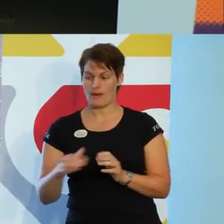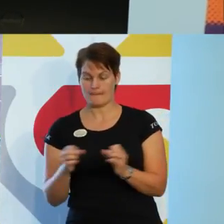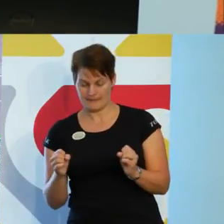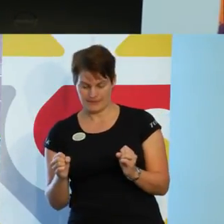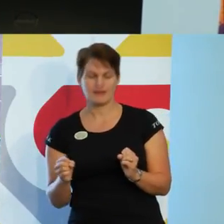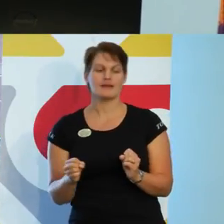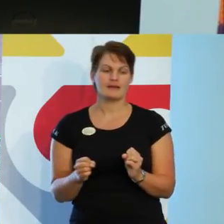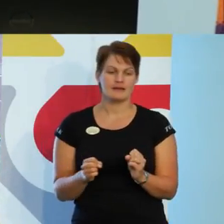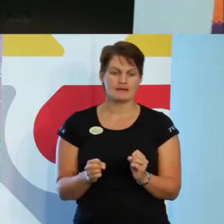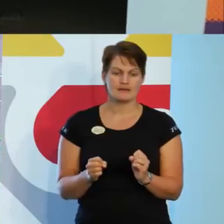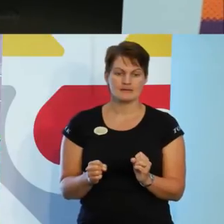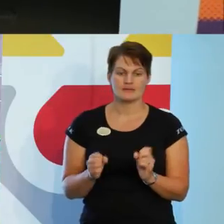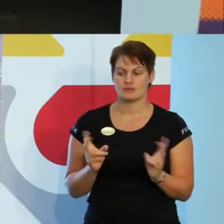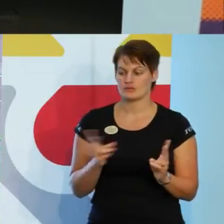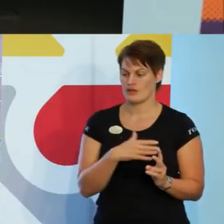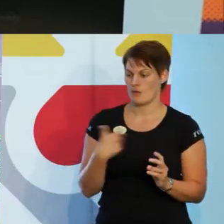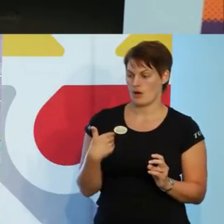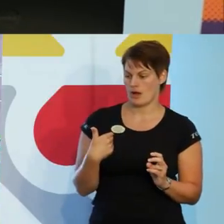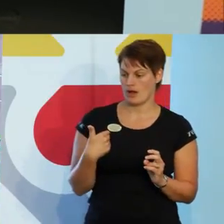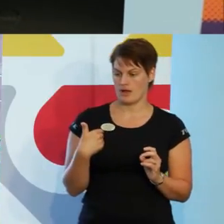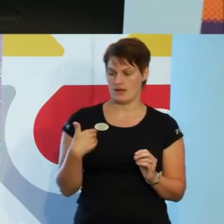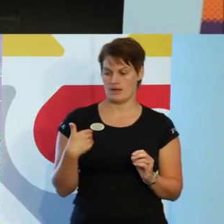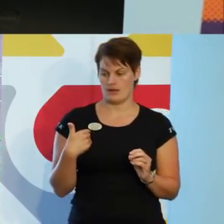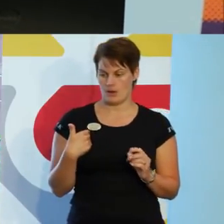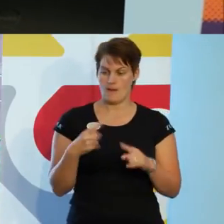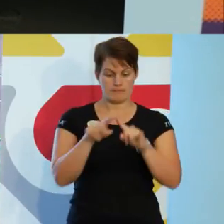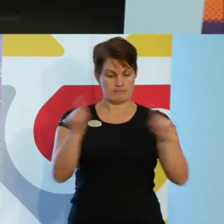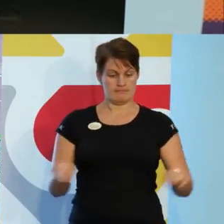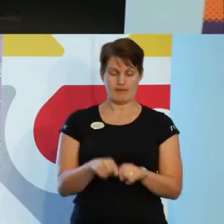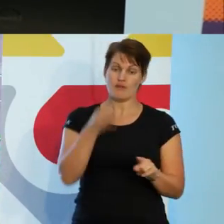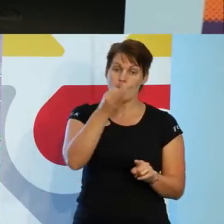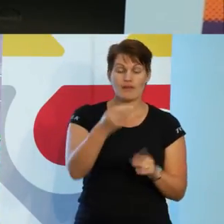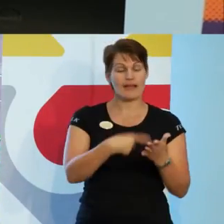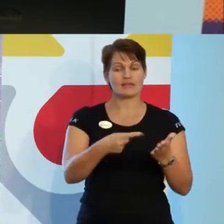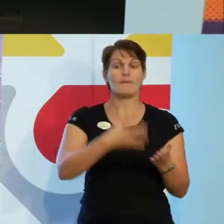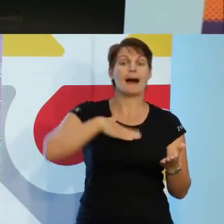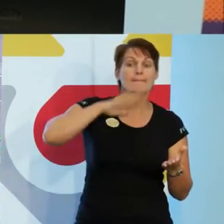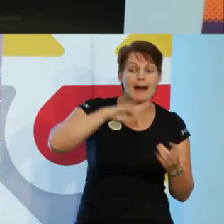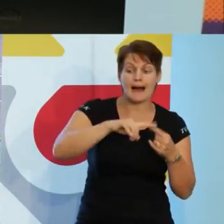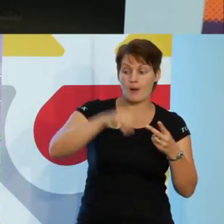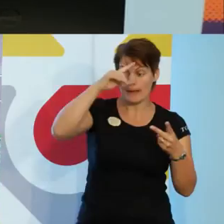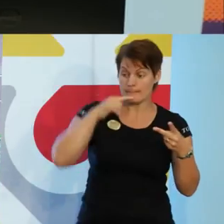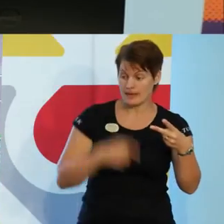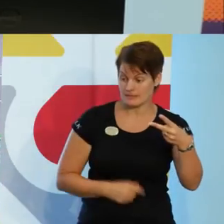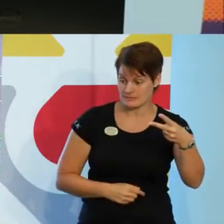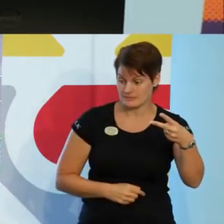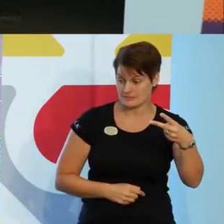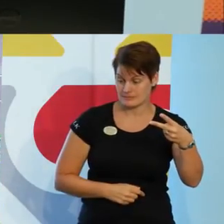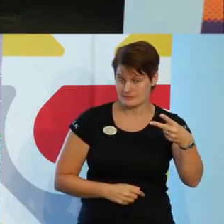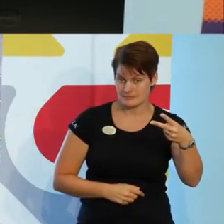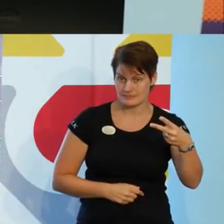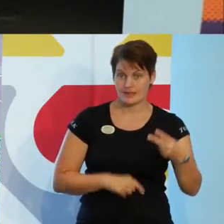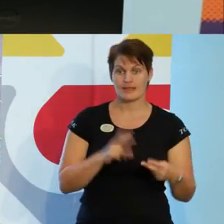i våra blanketter. Det kanske är så att vi frågar efter mamma och pappa. Vi kanske frågar efter